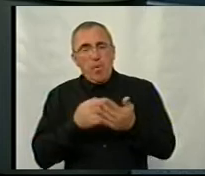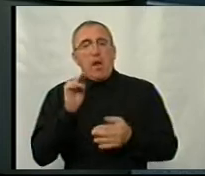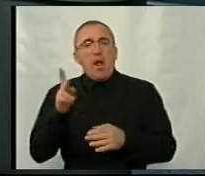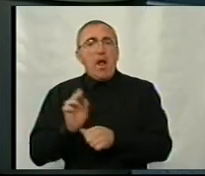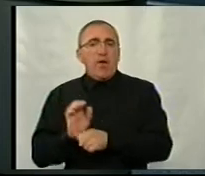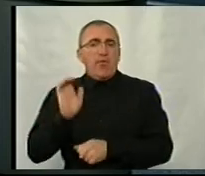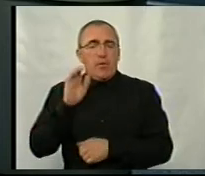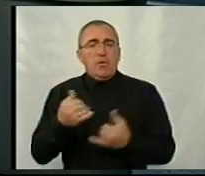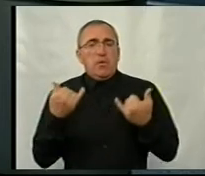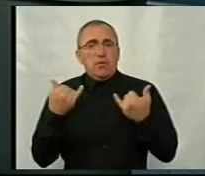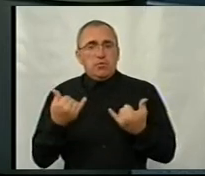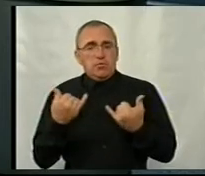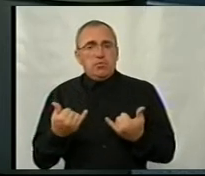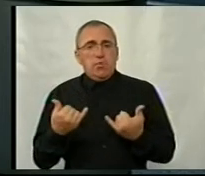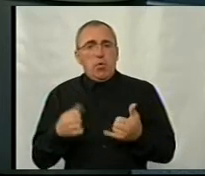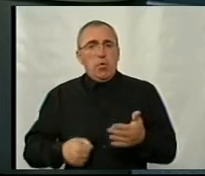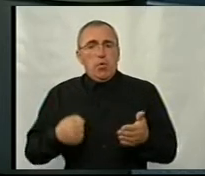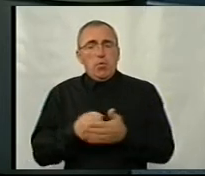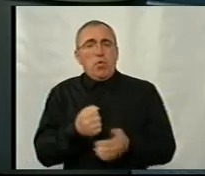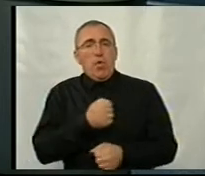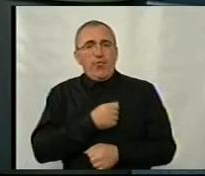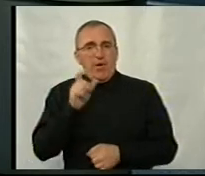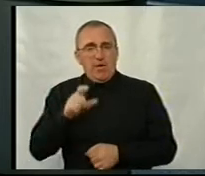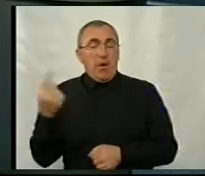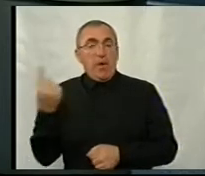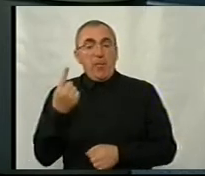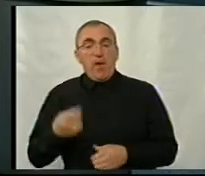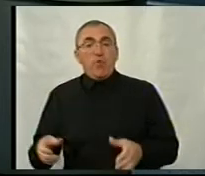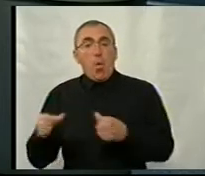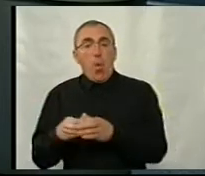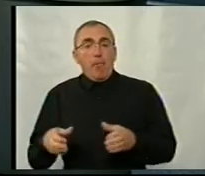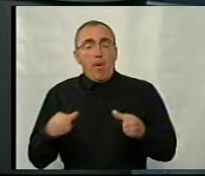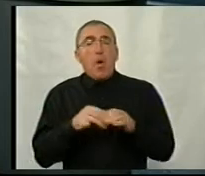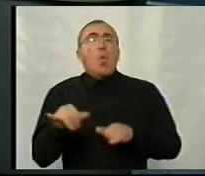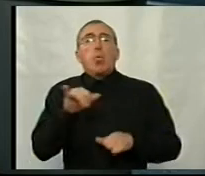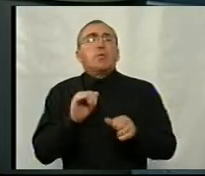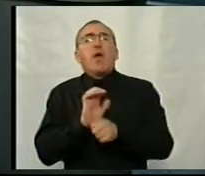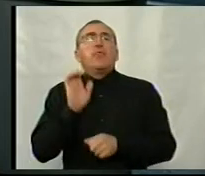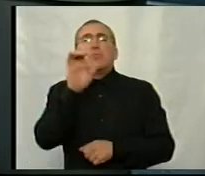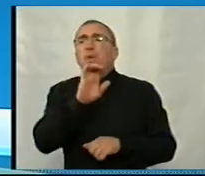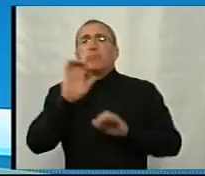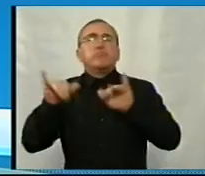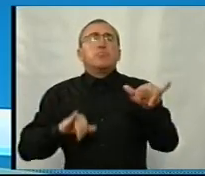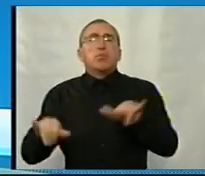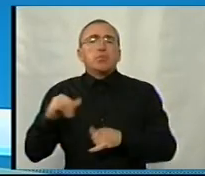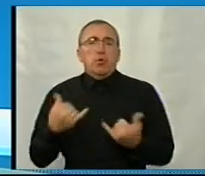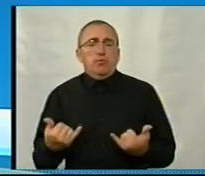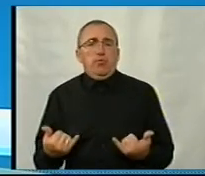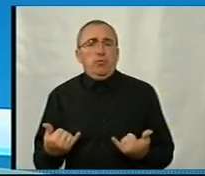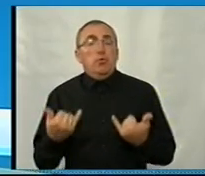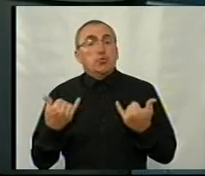відправляють сьогодні. Відправляли сьогодні до війська ось ці перші команди. Куди відправляють? Куди відправляли сьогодні?